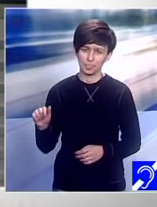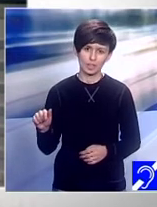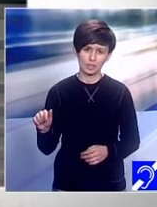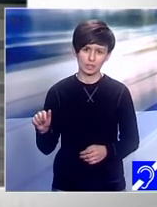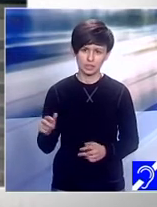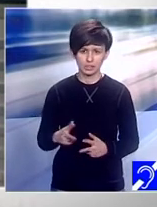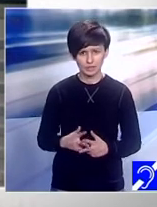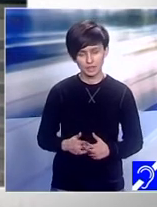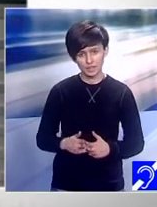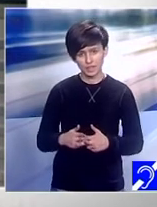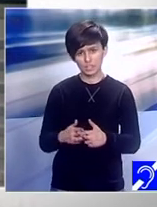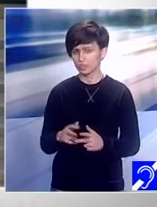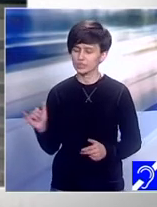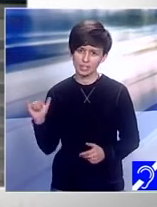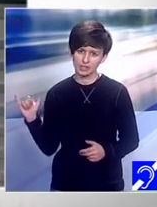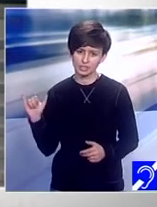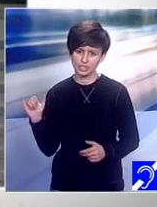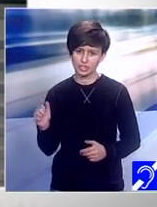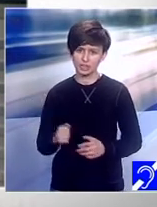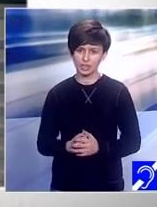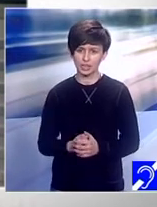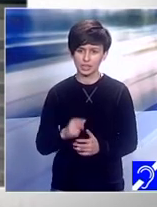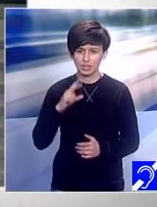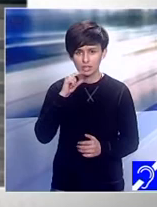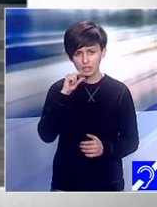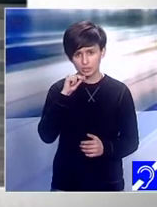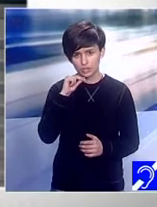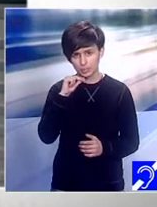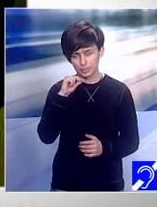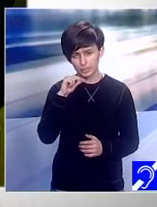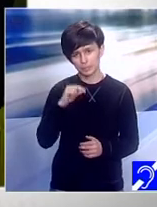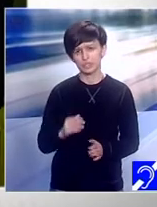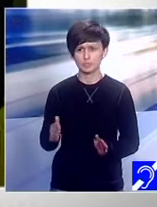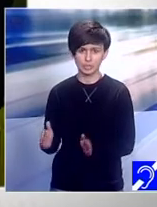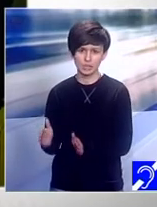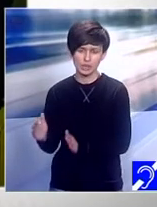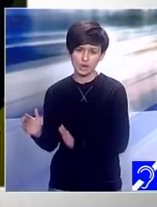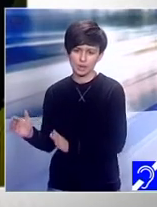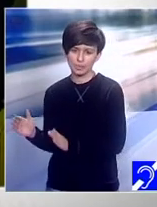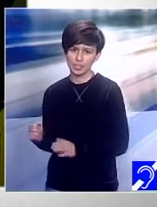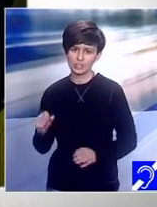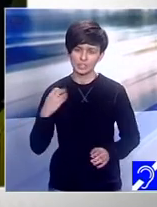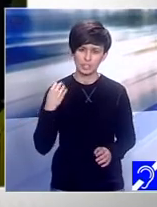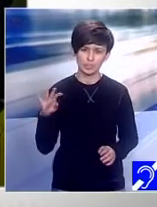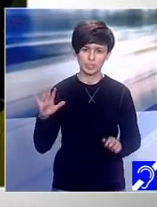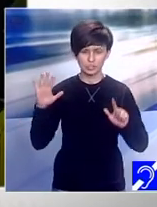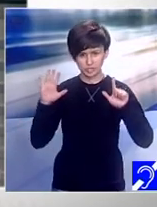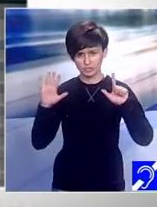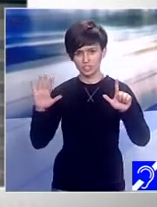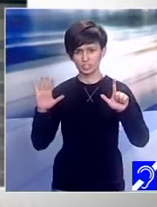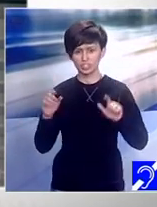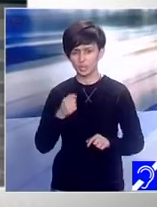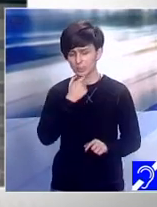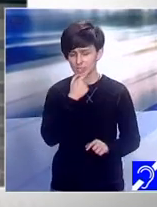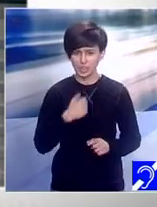vorbim de o perioadă acum 47 de ani o perioadă în care n-are rost să ne gândim la servicii de consiliere sau alte lucruri îl va